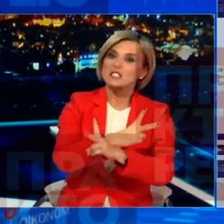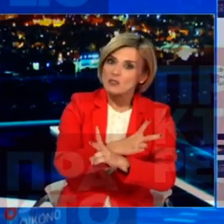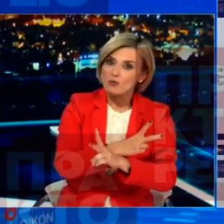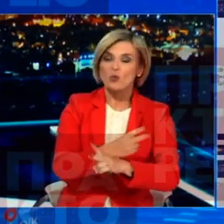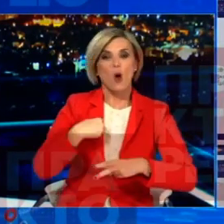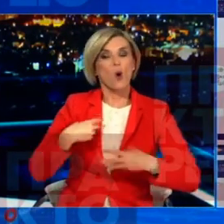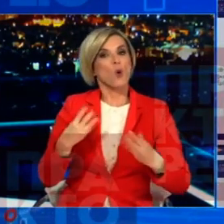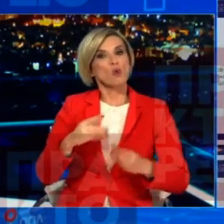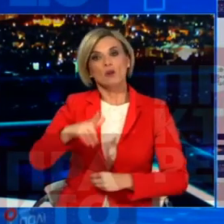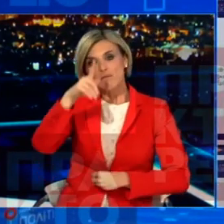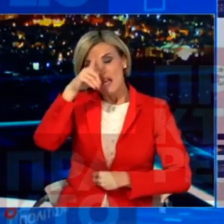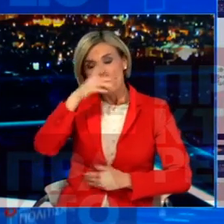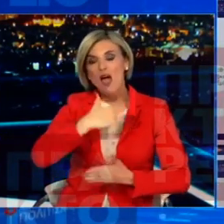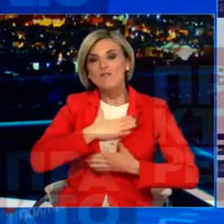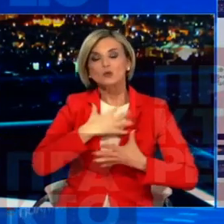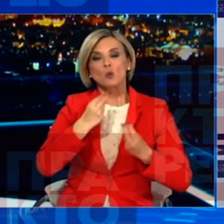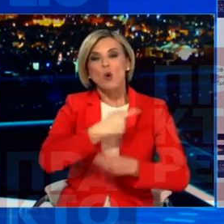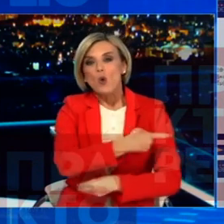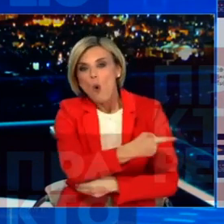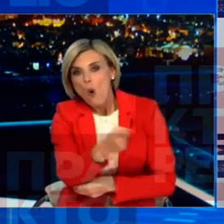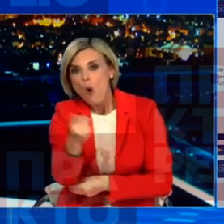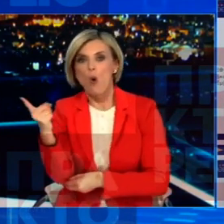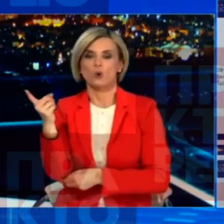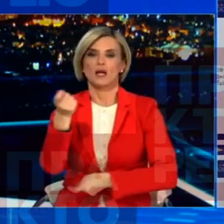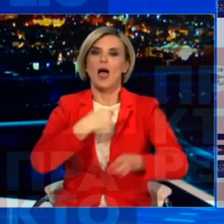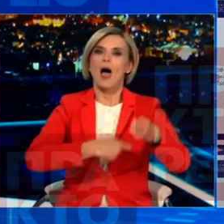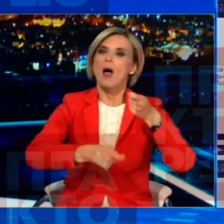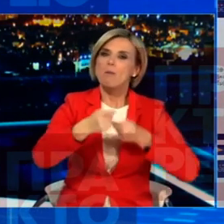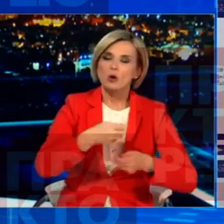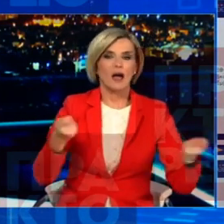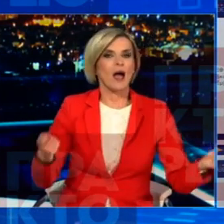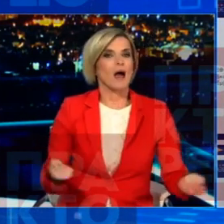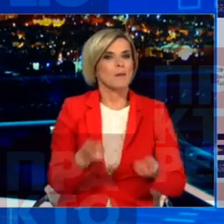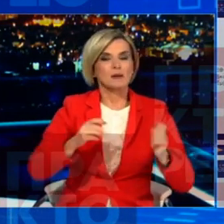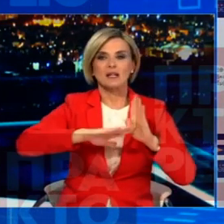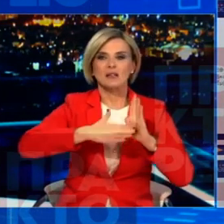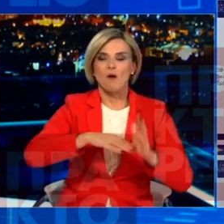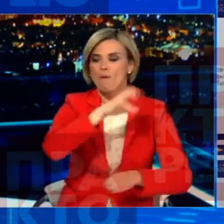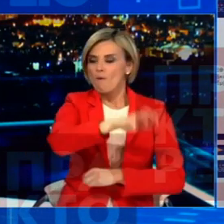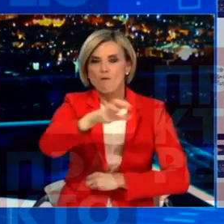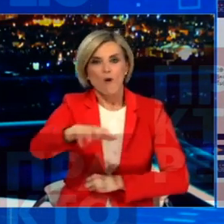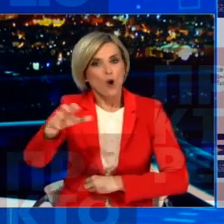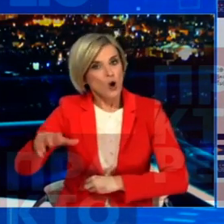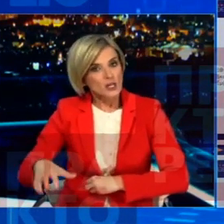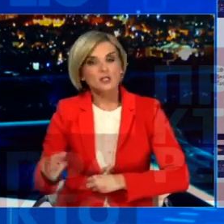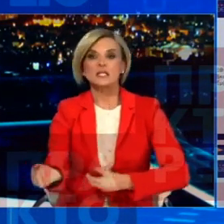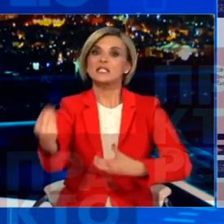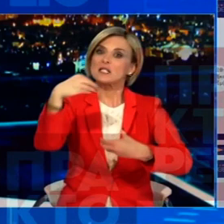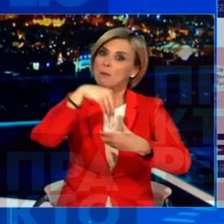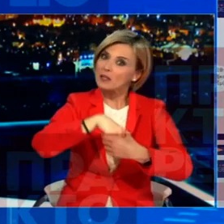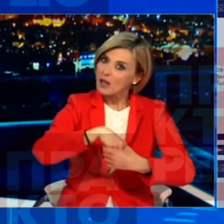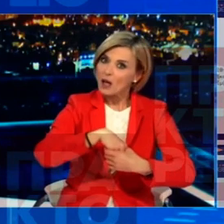περήφανος για αυτούς Τους ευχαριστώ πάρα πολύ Αλλά και όλα τα εμπορικά Επαγγελματικά επιμελητήρια Οι φορείς Θα συμμετάσχουν οι ΜΚΟ